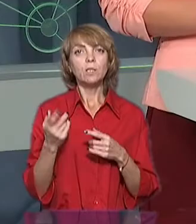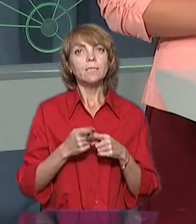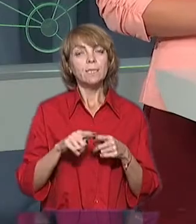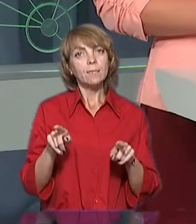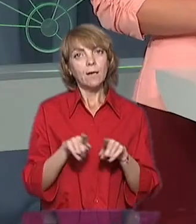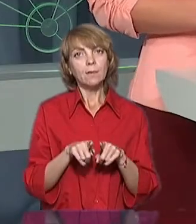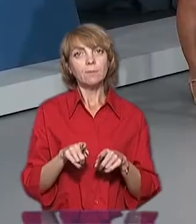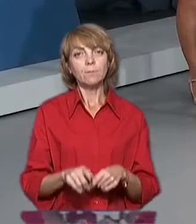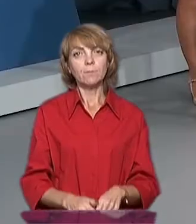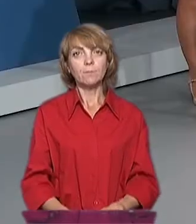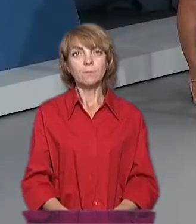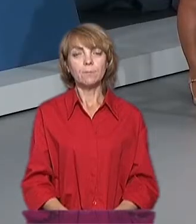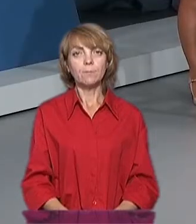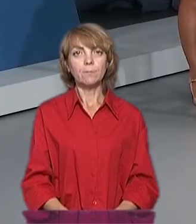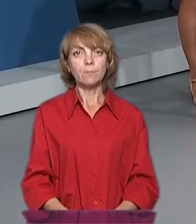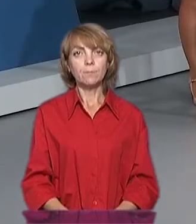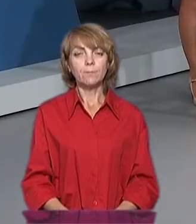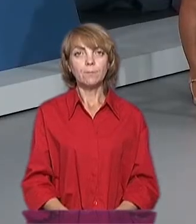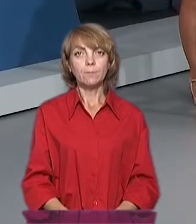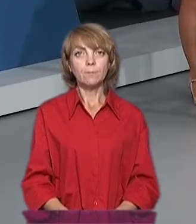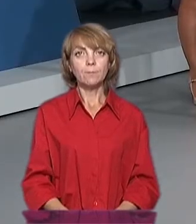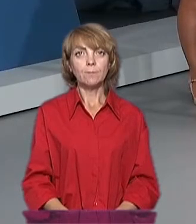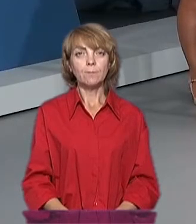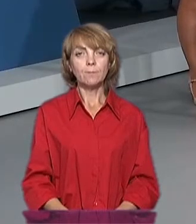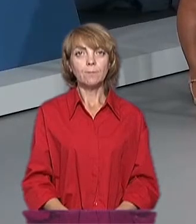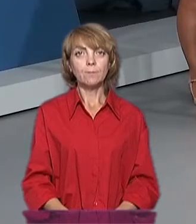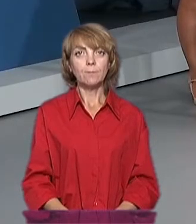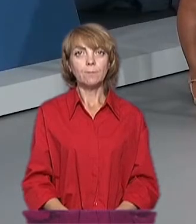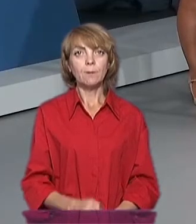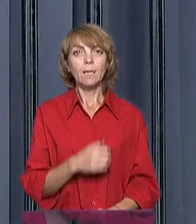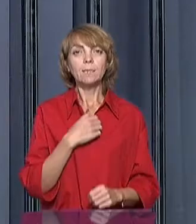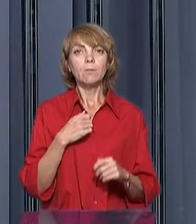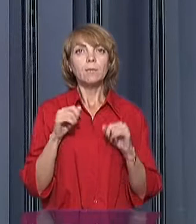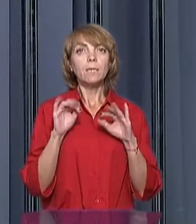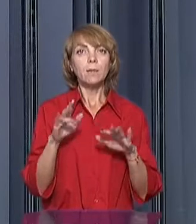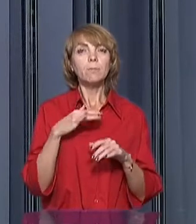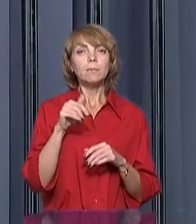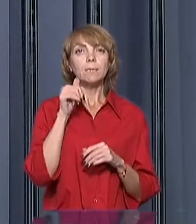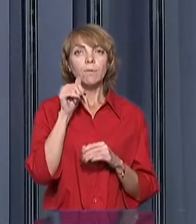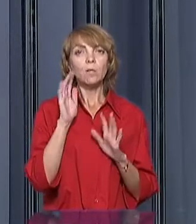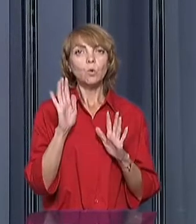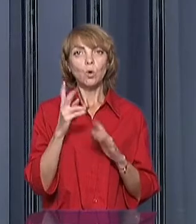це так? Ну, насправді ми завтра тільки побачимо